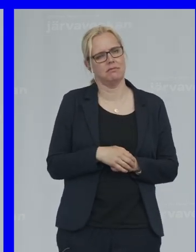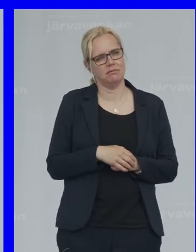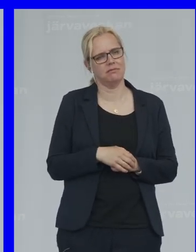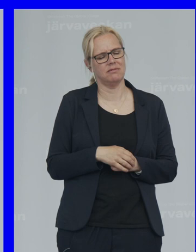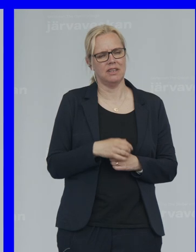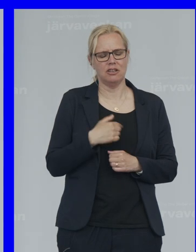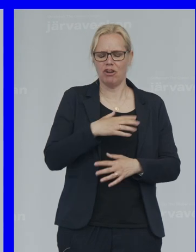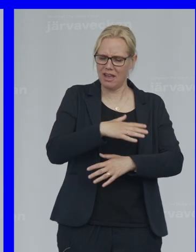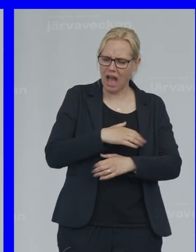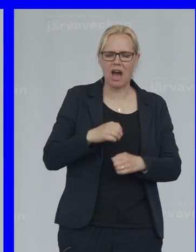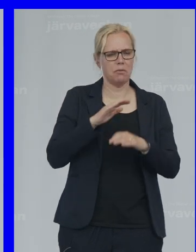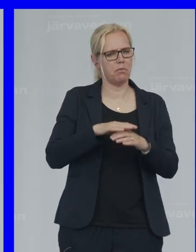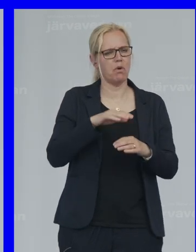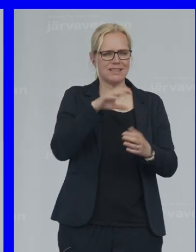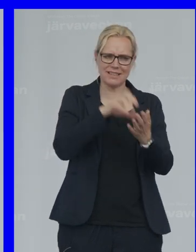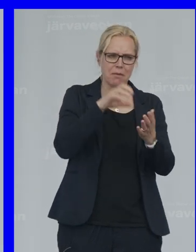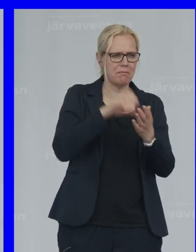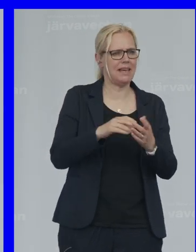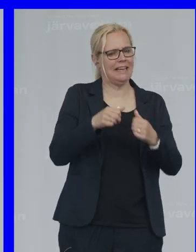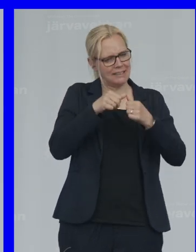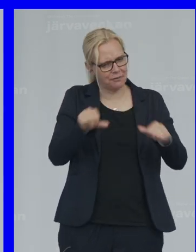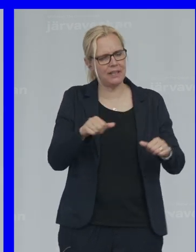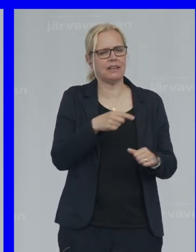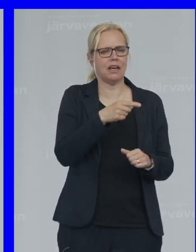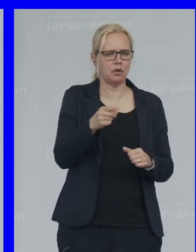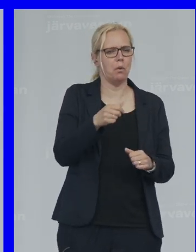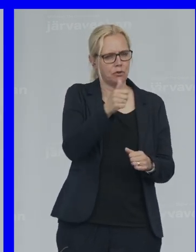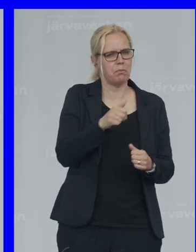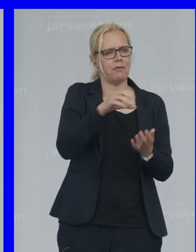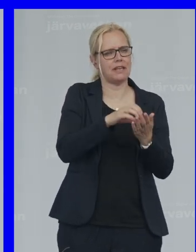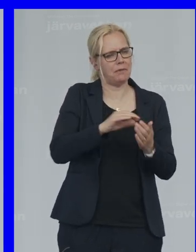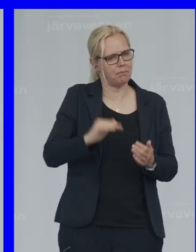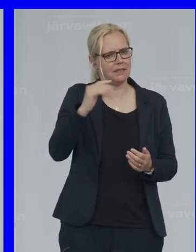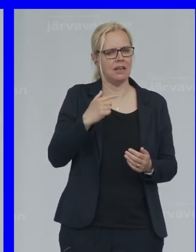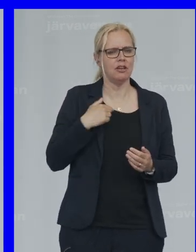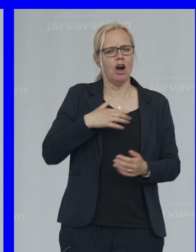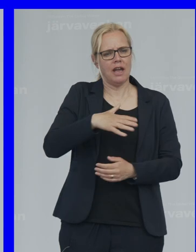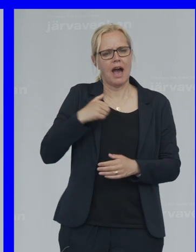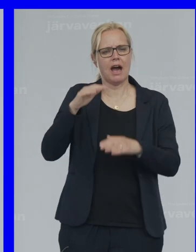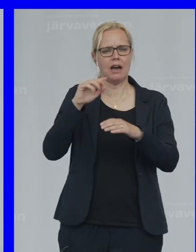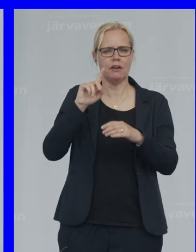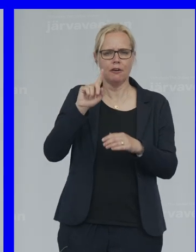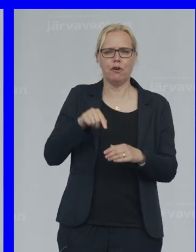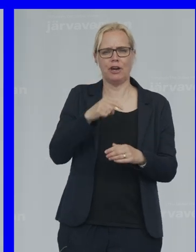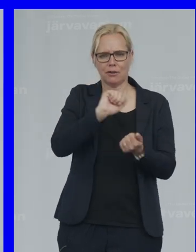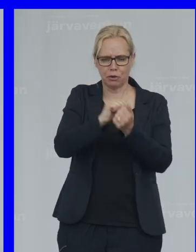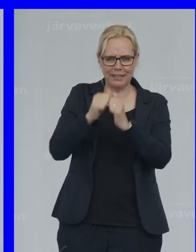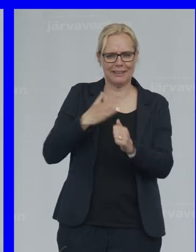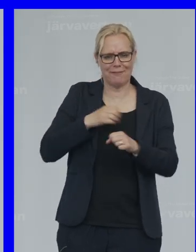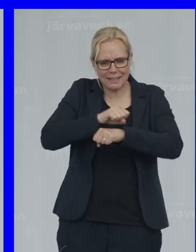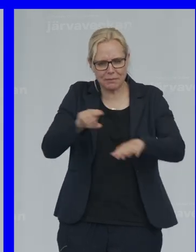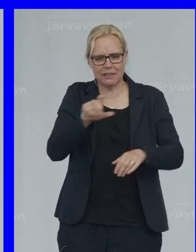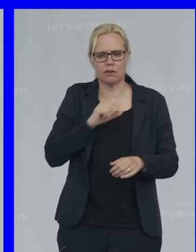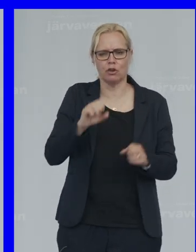Arg Över ett samhälle Som sviker De som behöver Samhället mest Jag är arg Över politiker Som vill splittra oss kasta